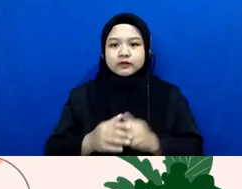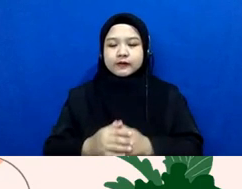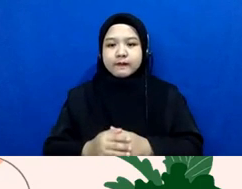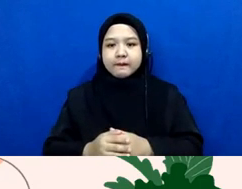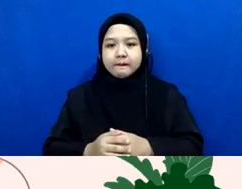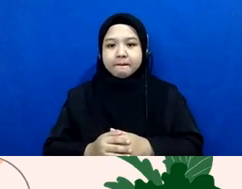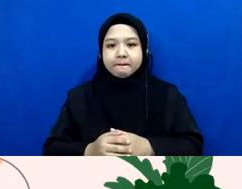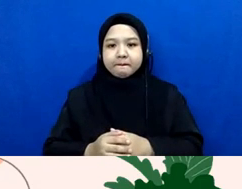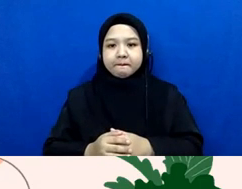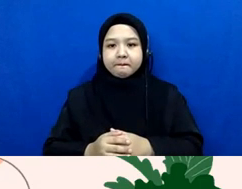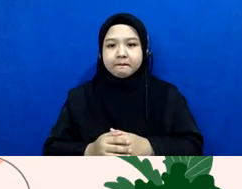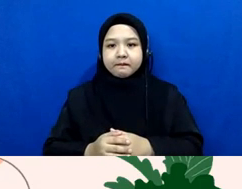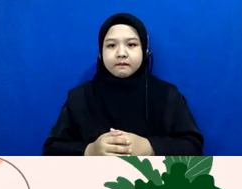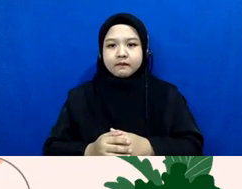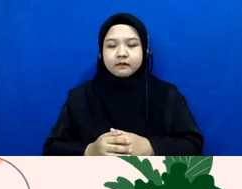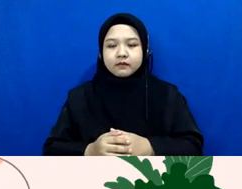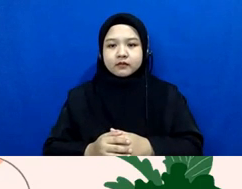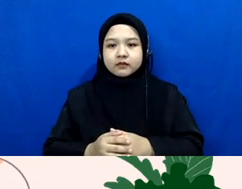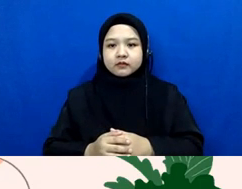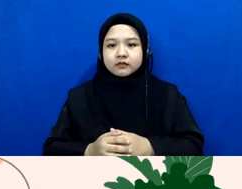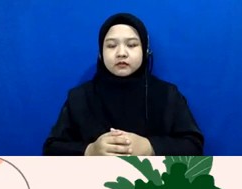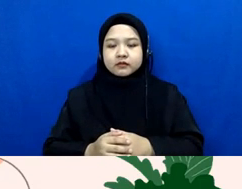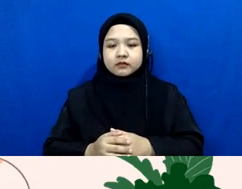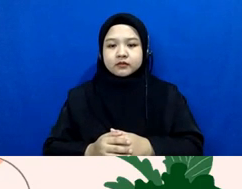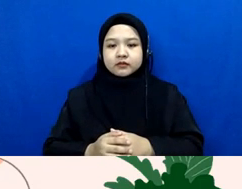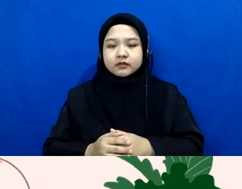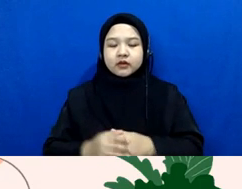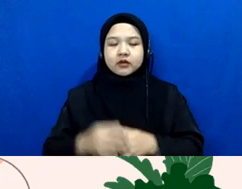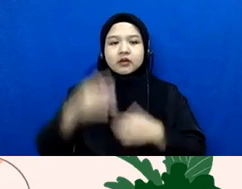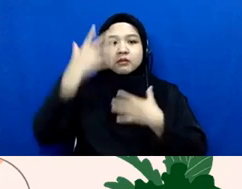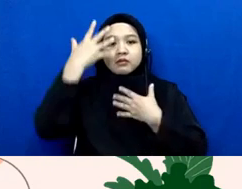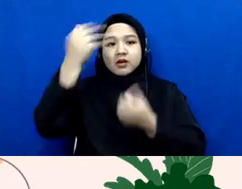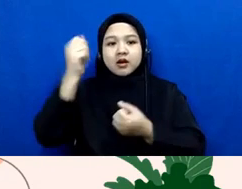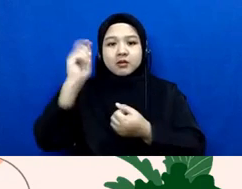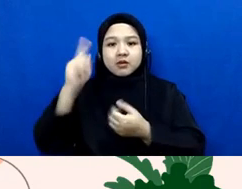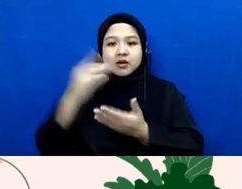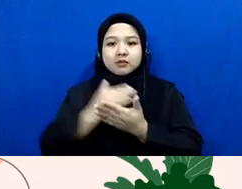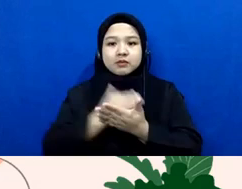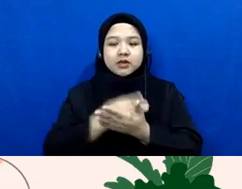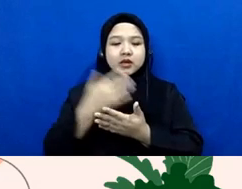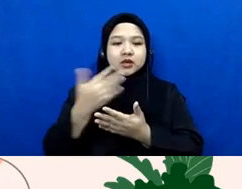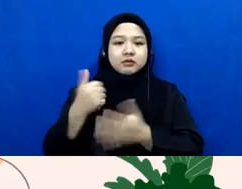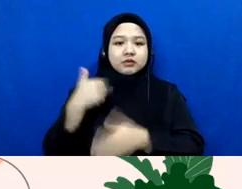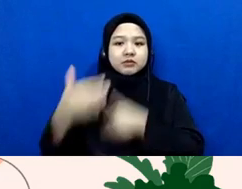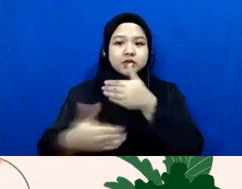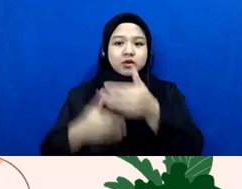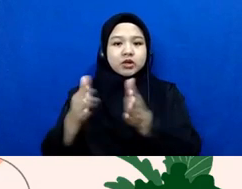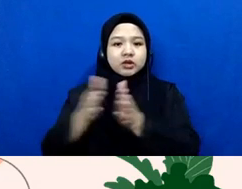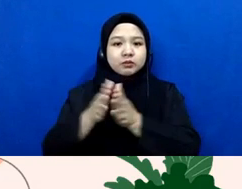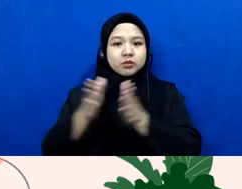kebijakan yang berlaku lebih luas lagi boleh lanjut Mas Andi